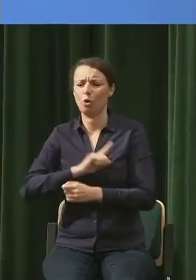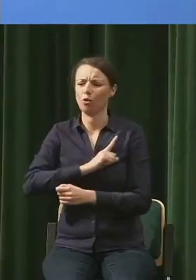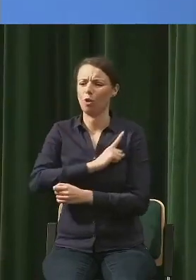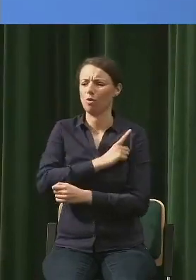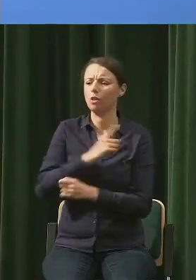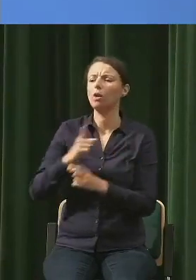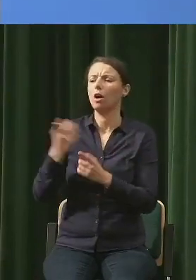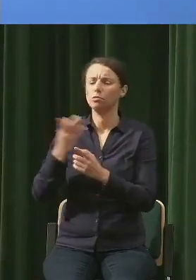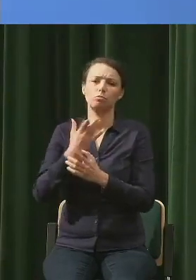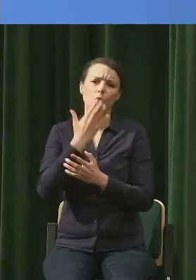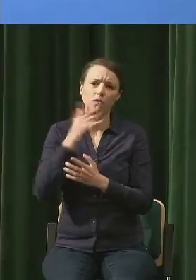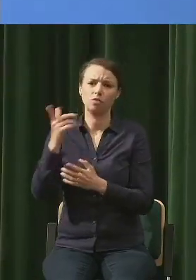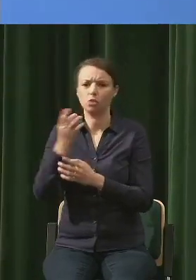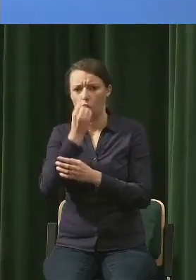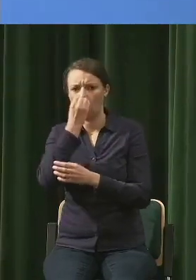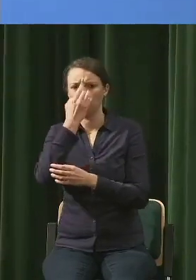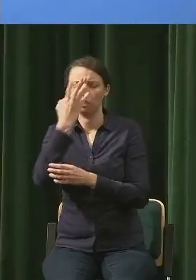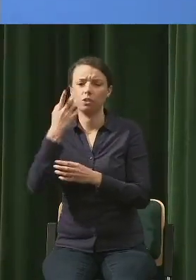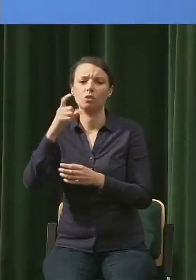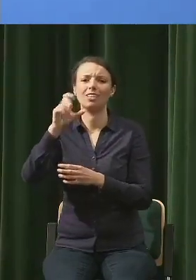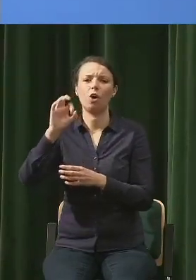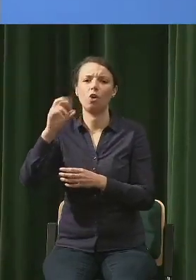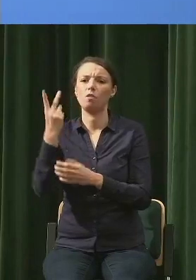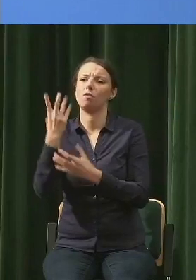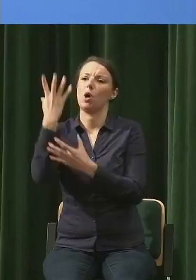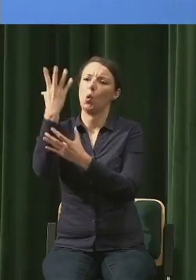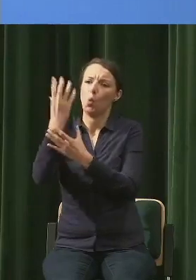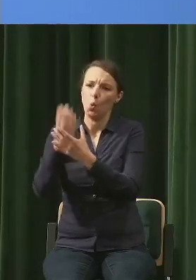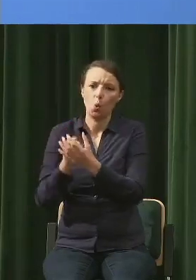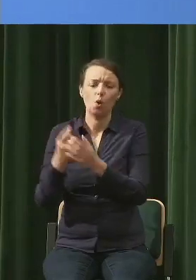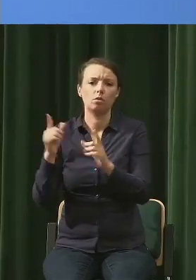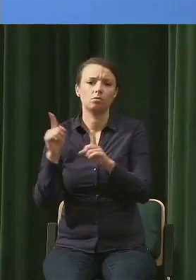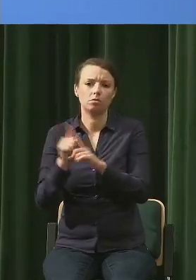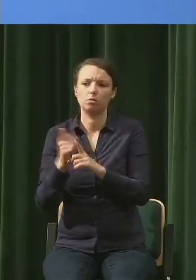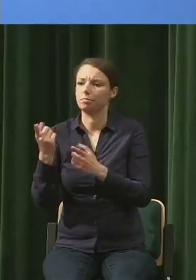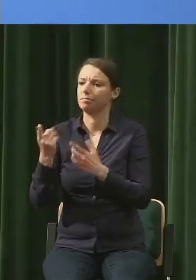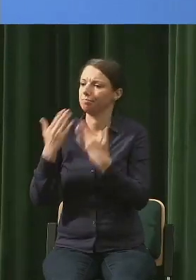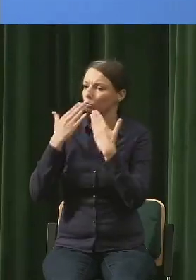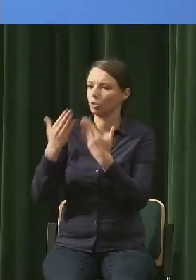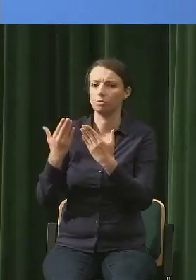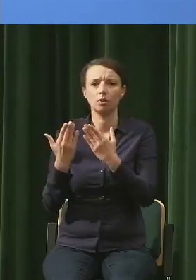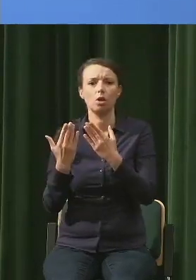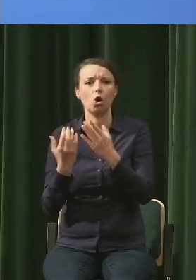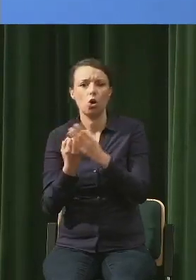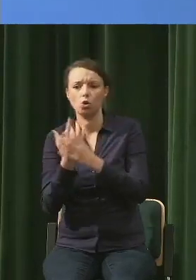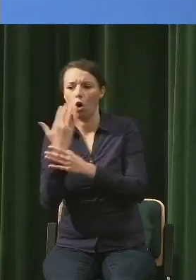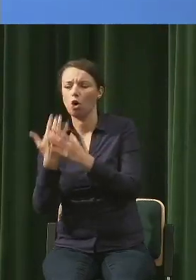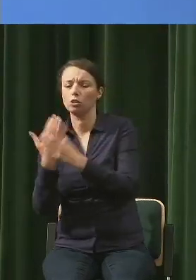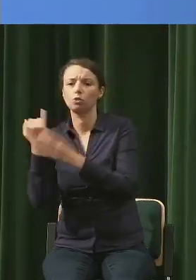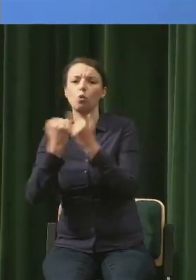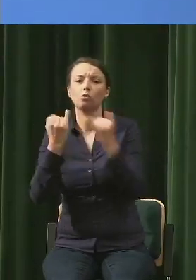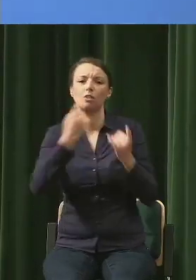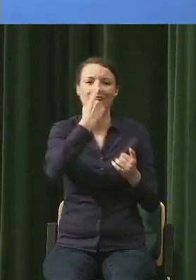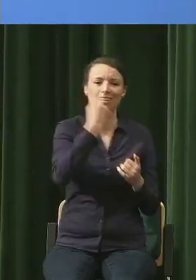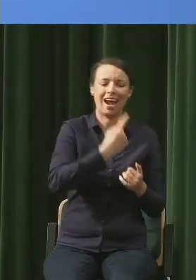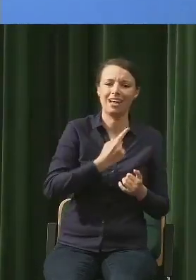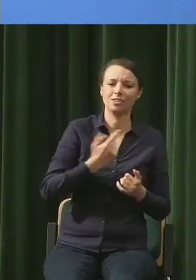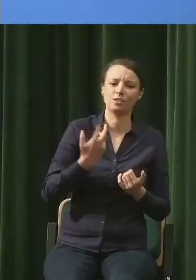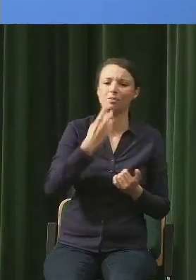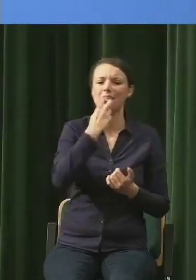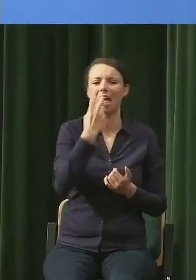węgla będą wpływają na obniżenie. Oczywiście gazów cieplarnianych mogą wpływać na